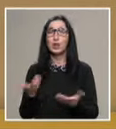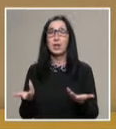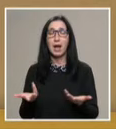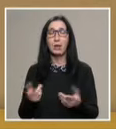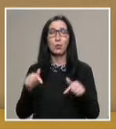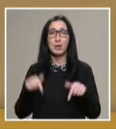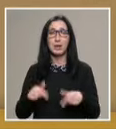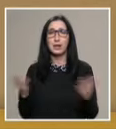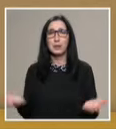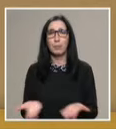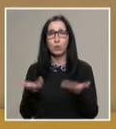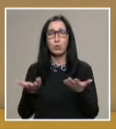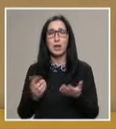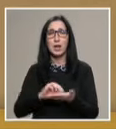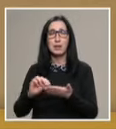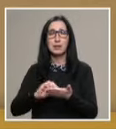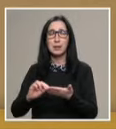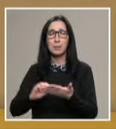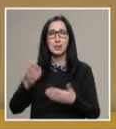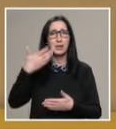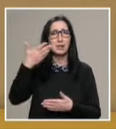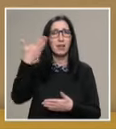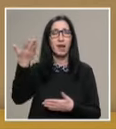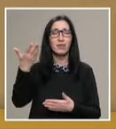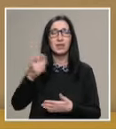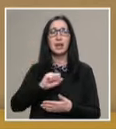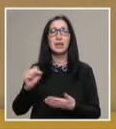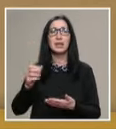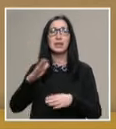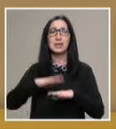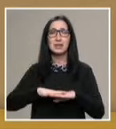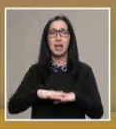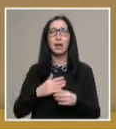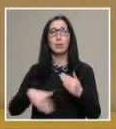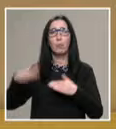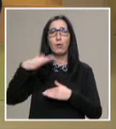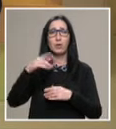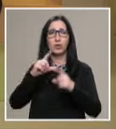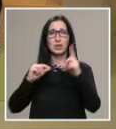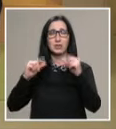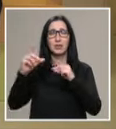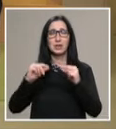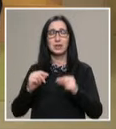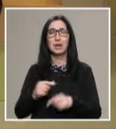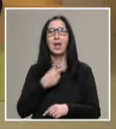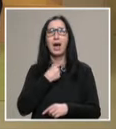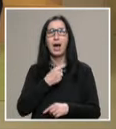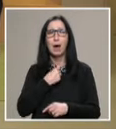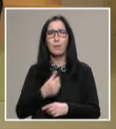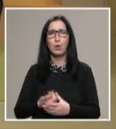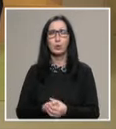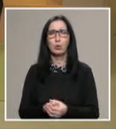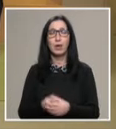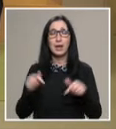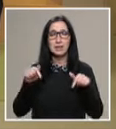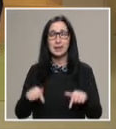някои сега започнаха да се надписва славата и да се слагат повече звезди. Апостоле,